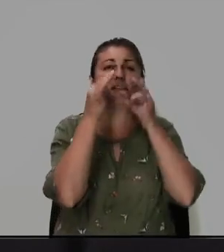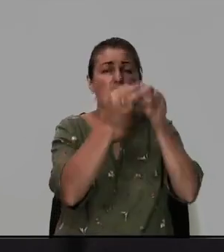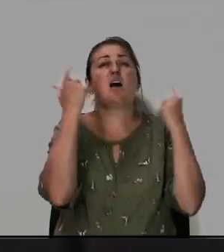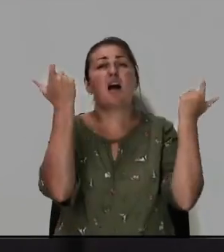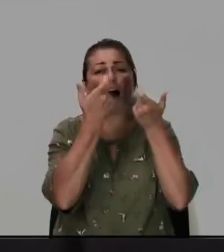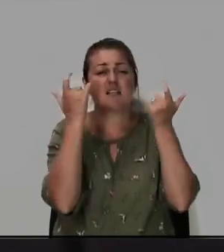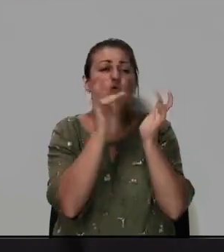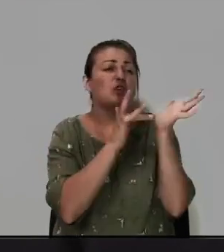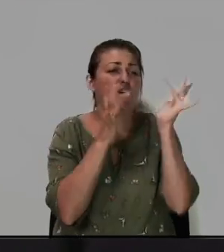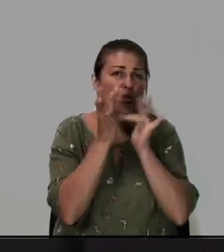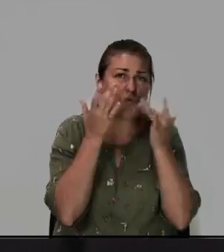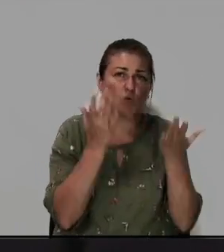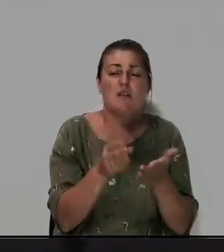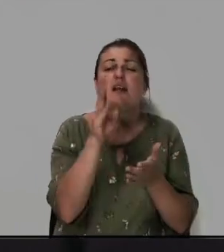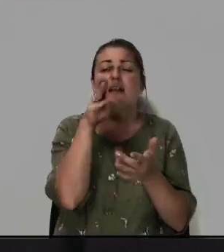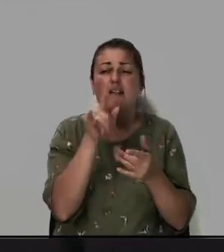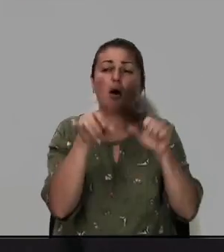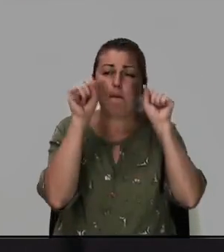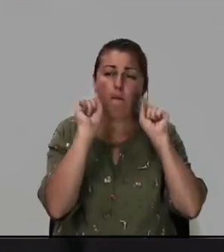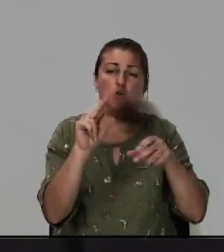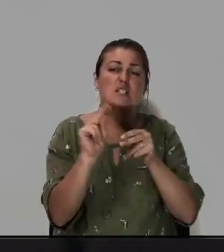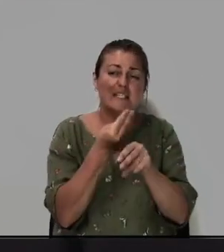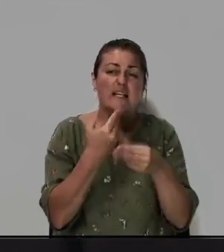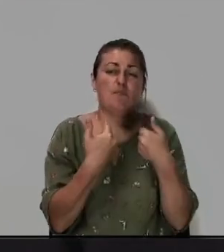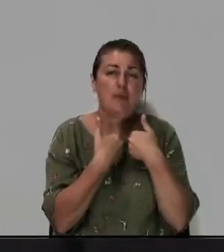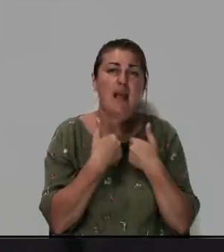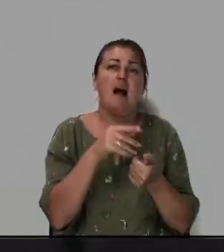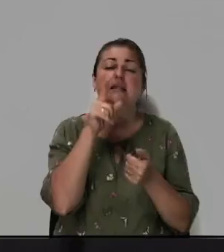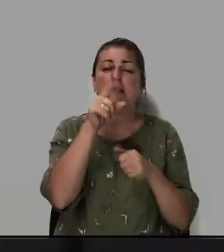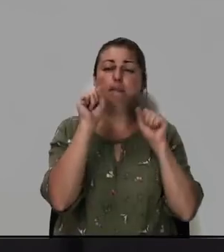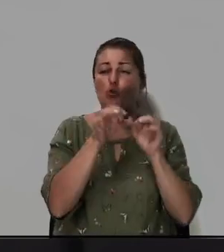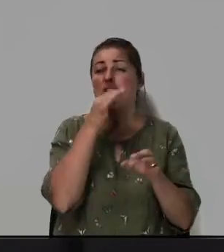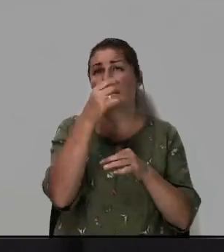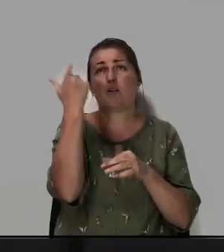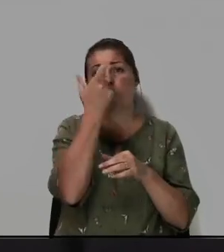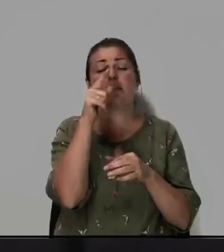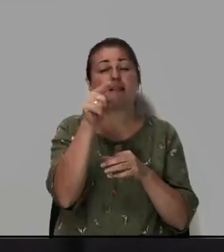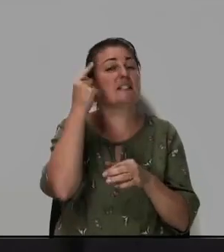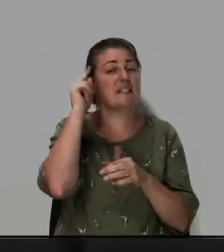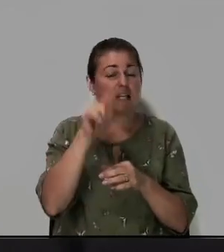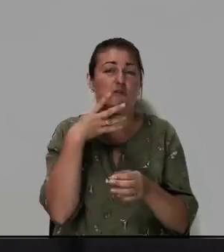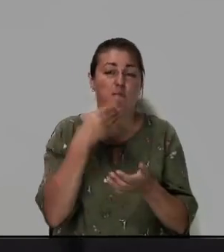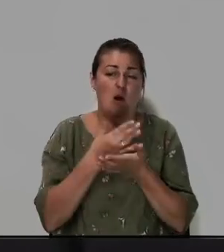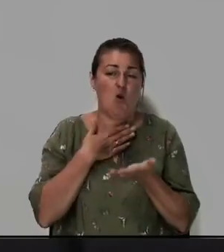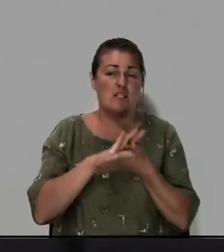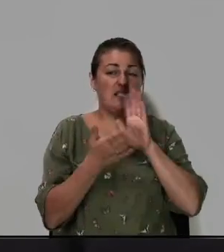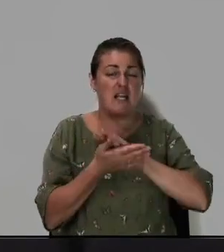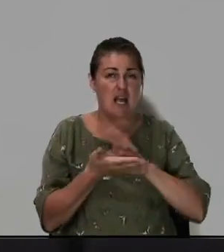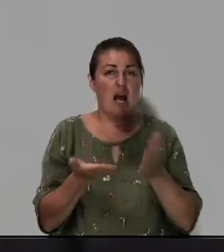Господь Иисус, ты можешь исцелить меня, ты можешь сказать, Господи, ты знаешь мое состояние.